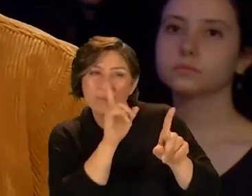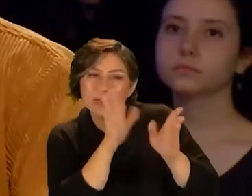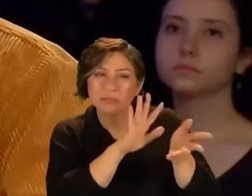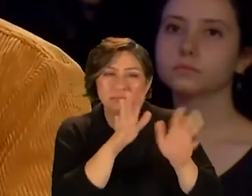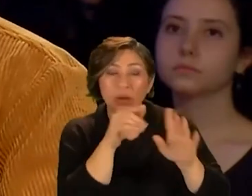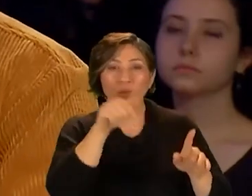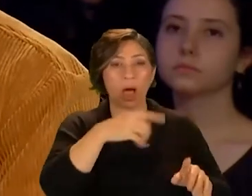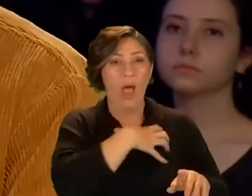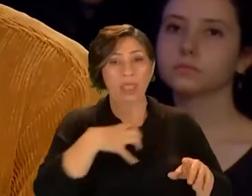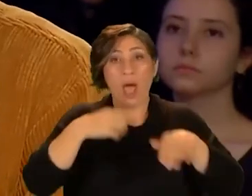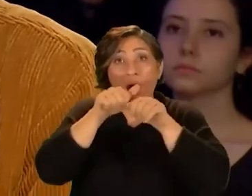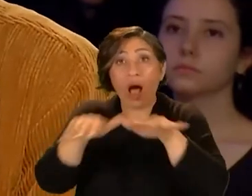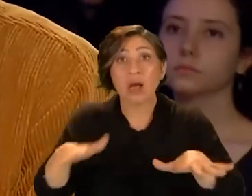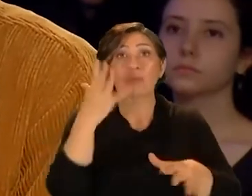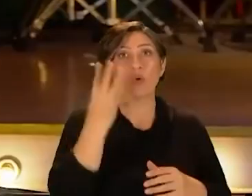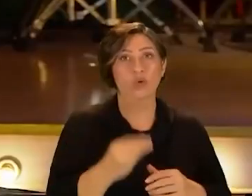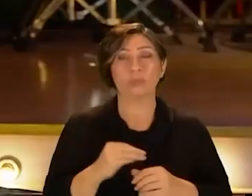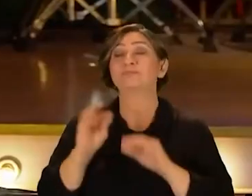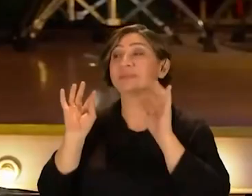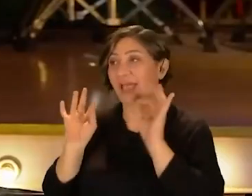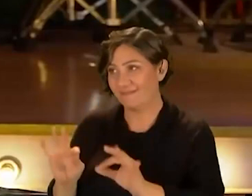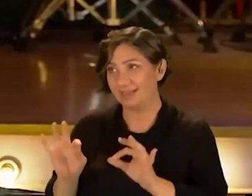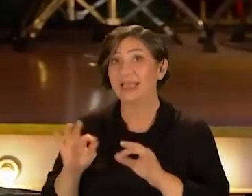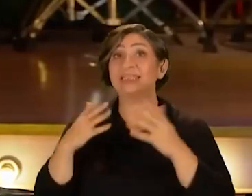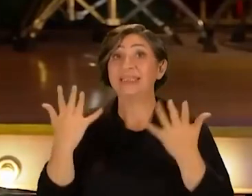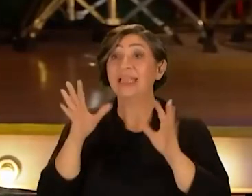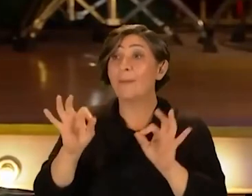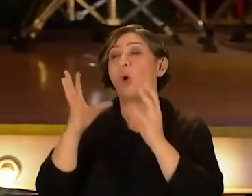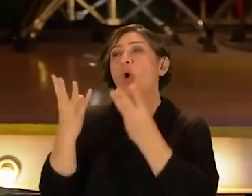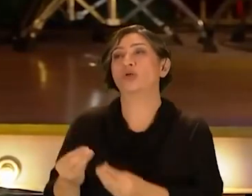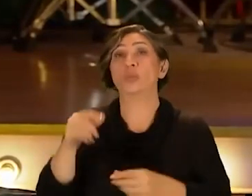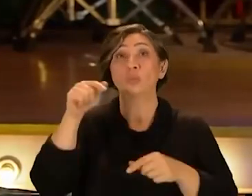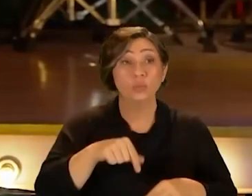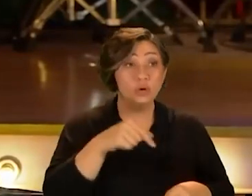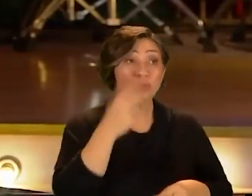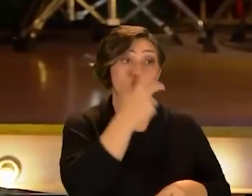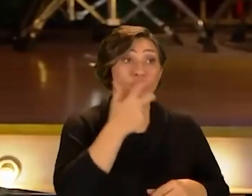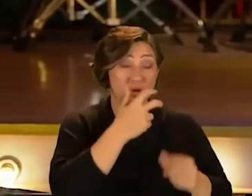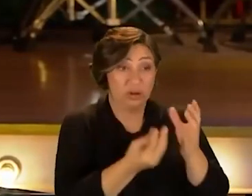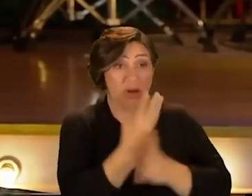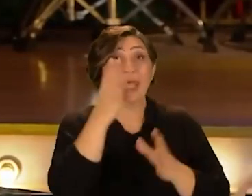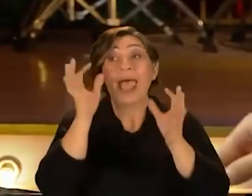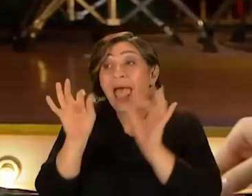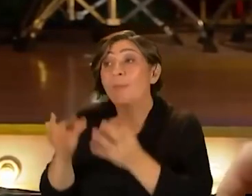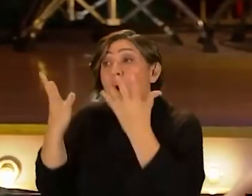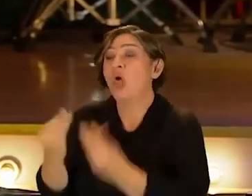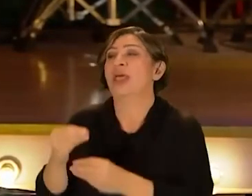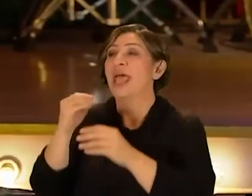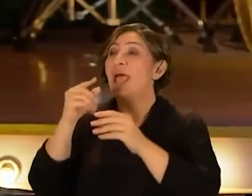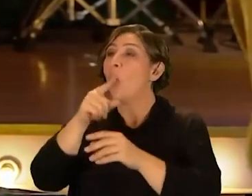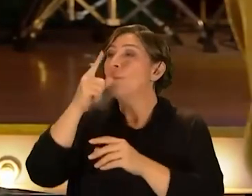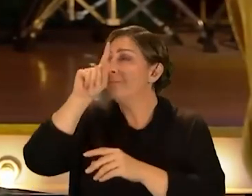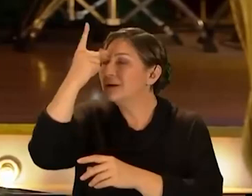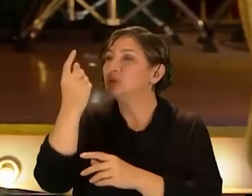bugünün aslında ana akımı oluyor. Ya. Zaten hep öyle oldu. Bugünün müziğini. Evet doğru. Zaten hep öyle oldu. O yüzden.